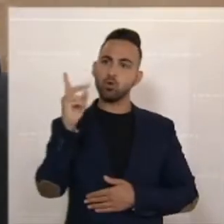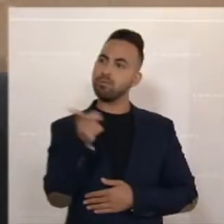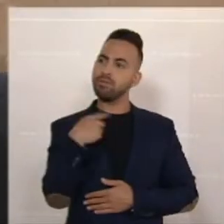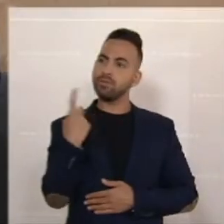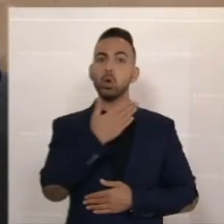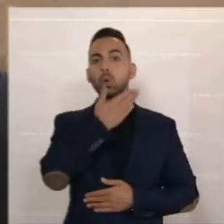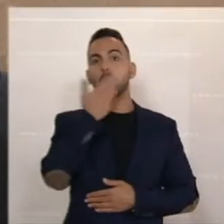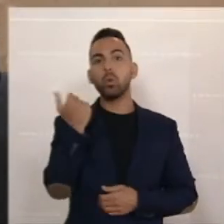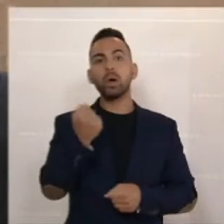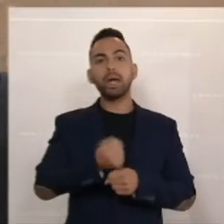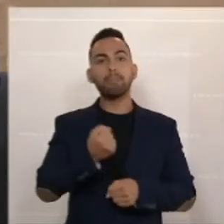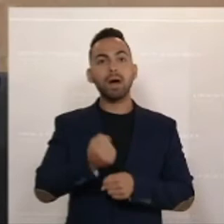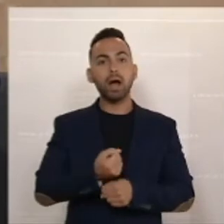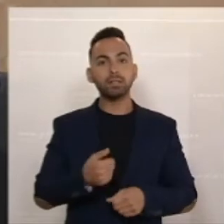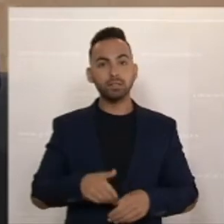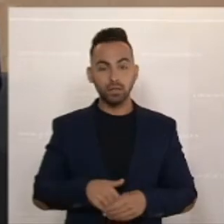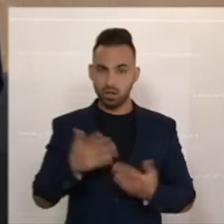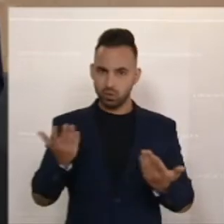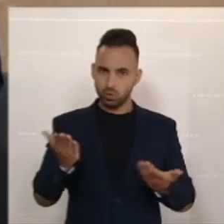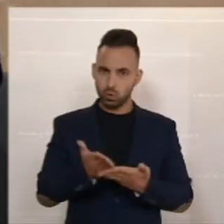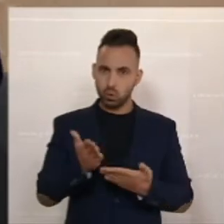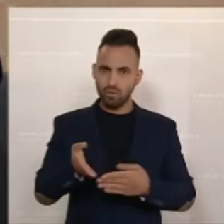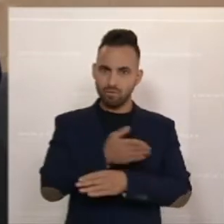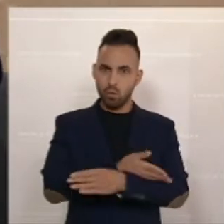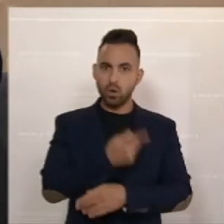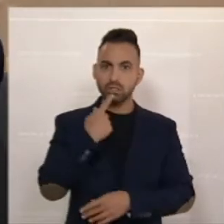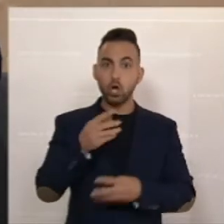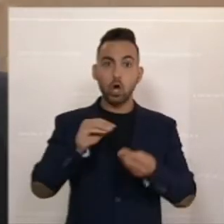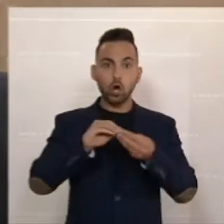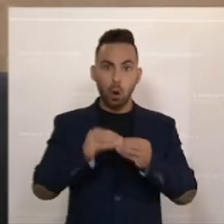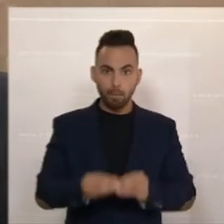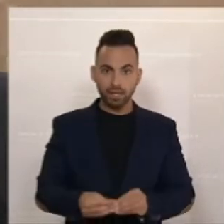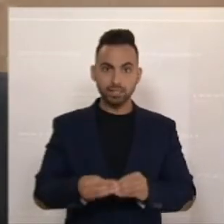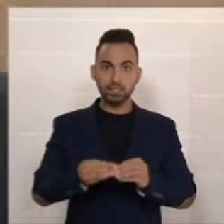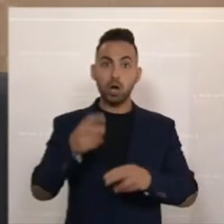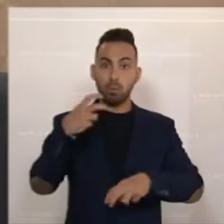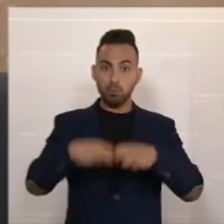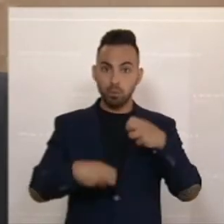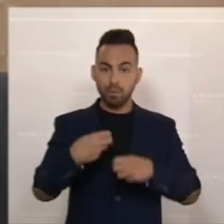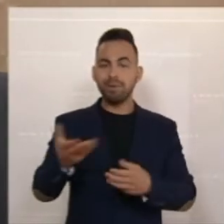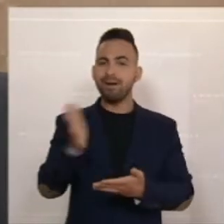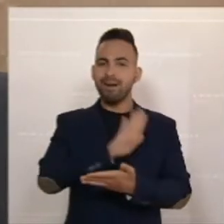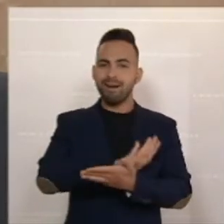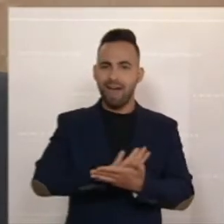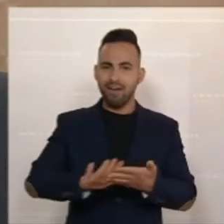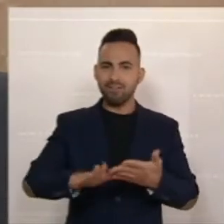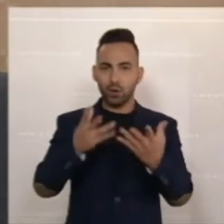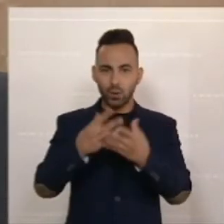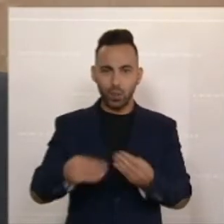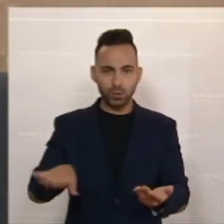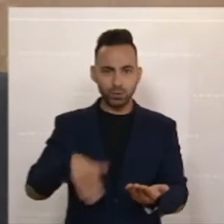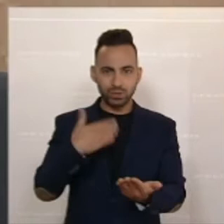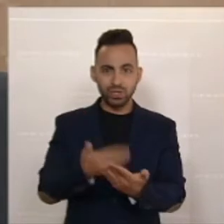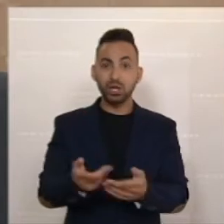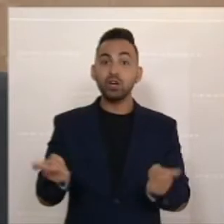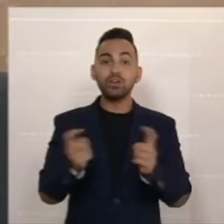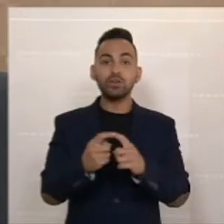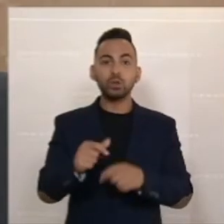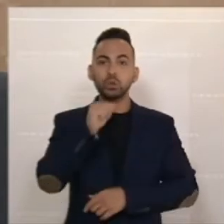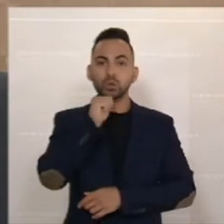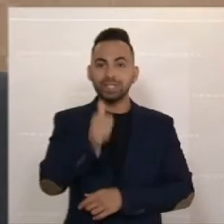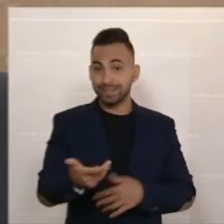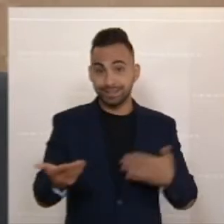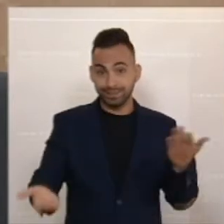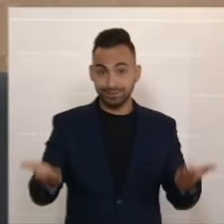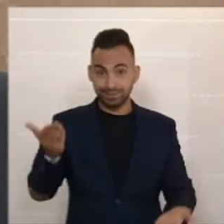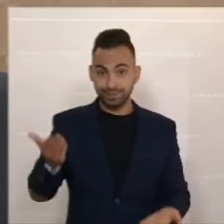wie vorher zitiert. Komplexe Probleme, einfache Lösungen, sie funktionieren nur leider nicht.